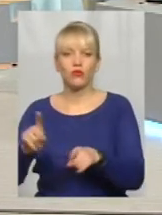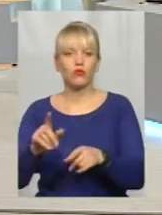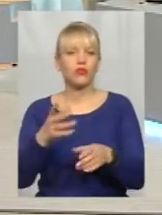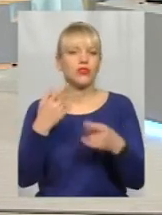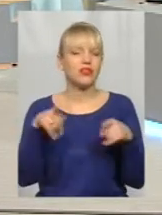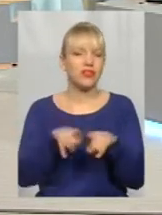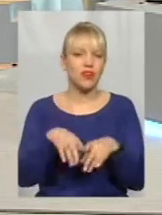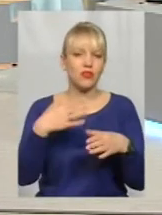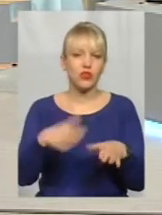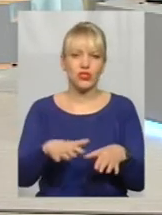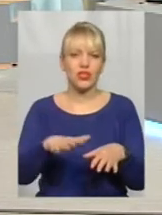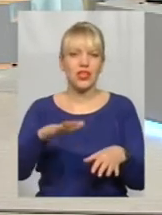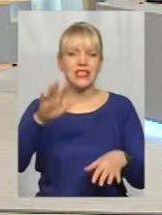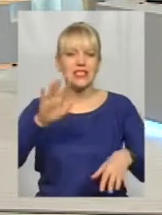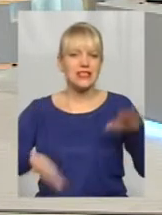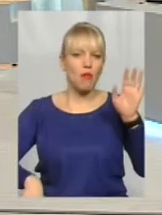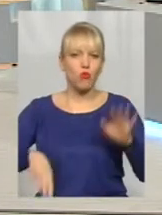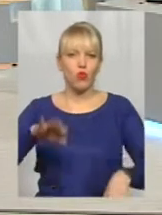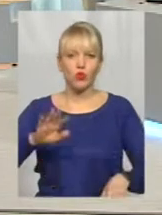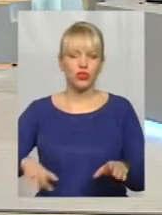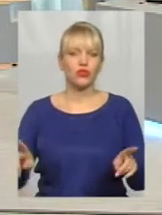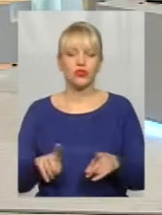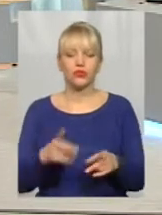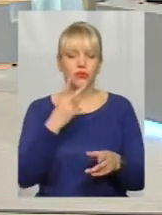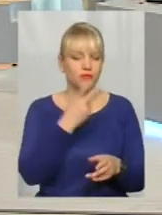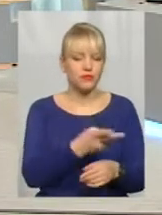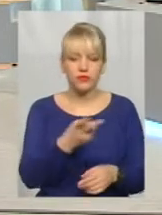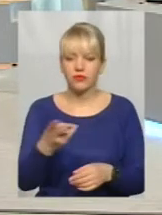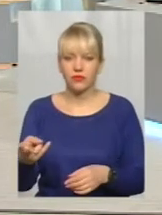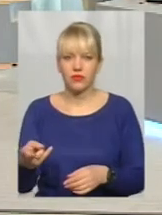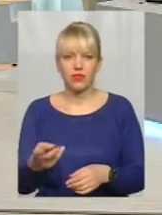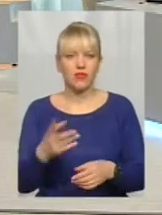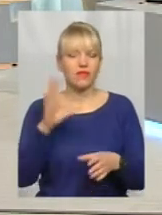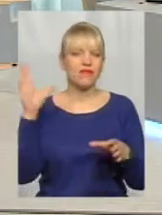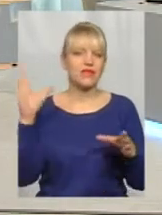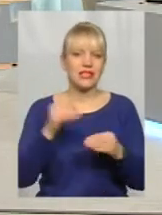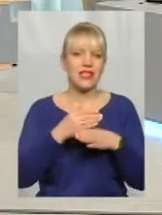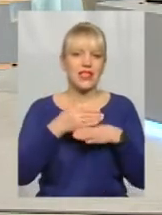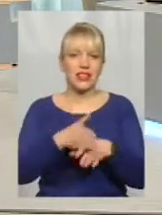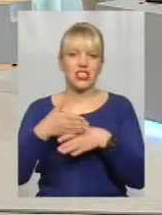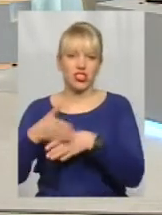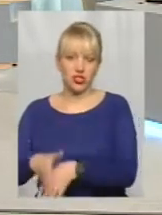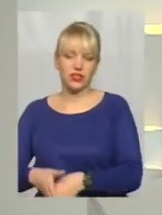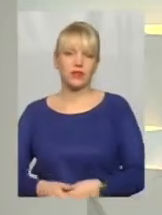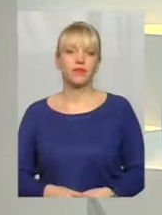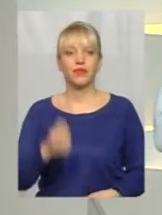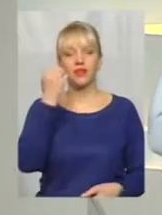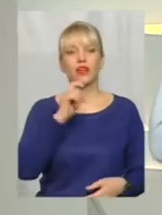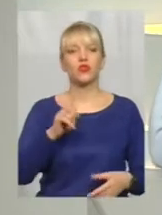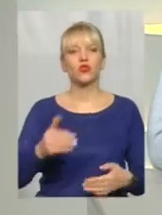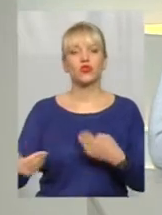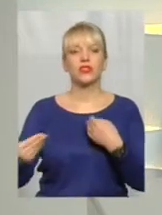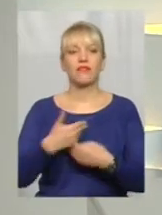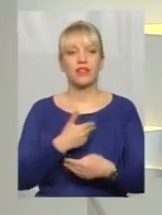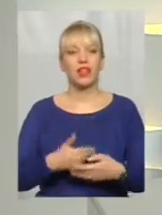запущено, що де не візьми, там воно чомусь тріщить. Дякую вам, Микола Петровичу, що завітали.